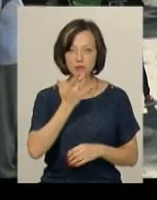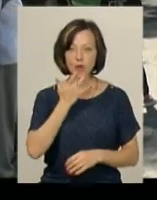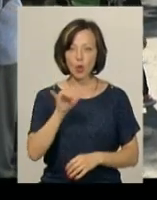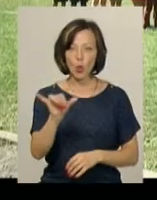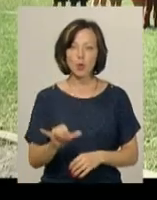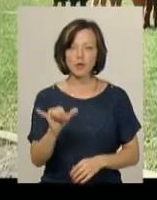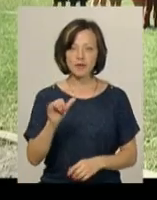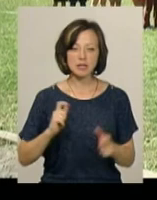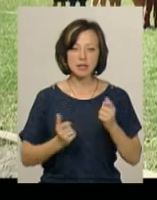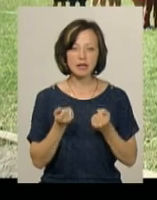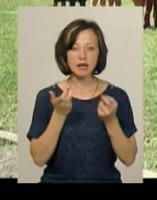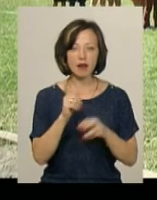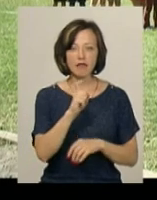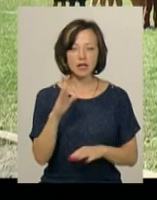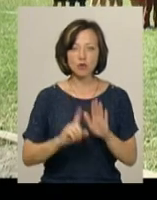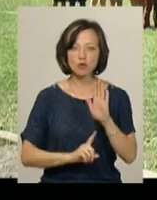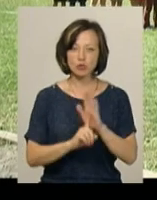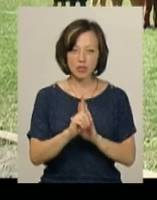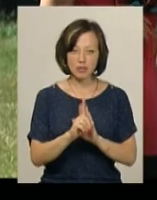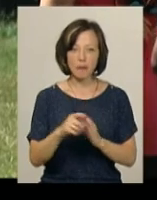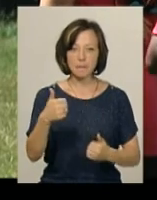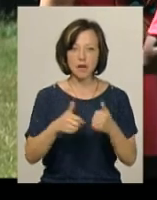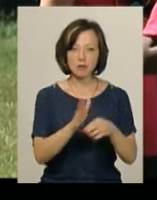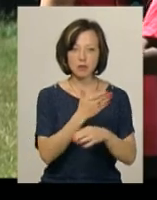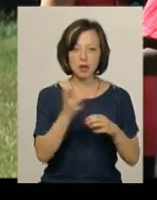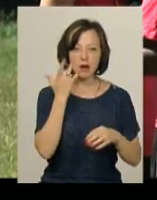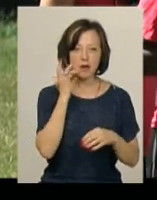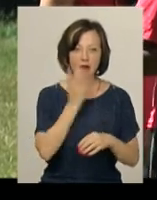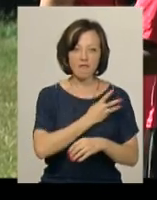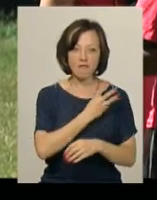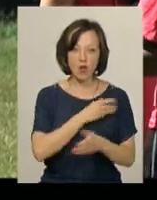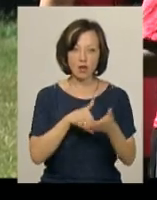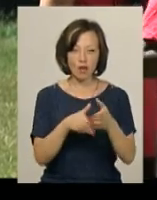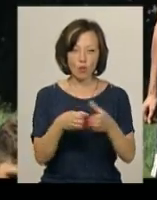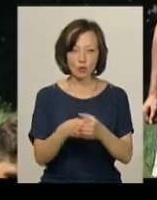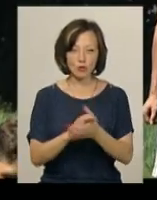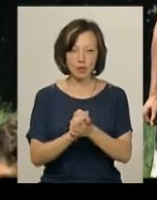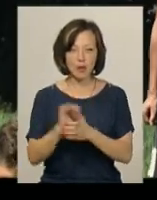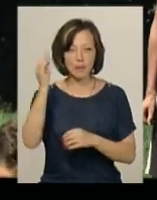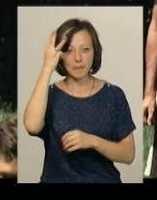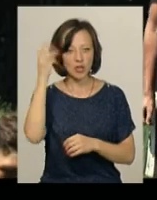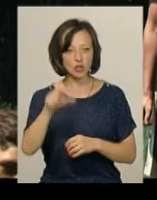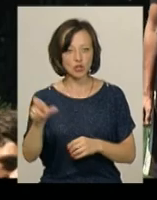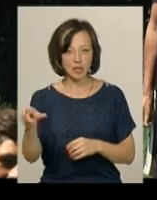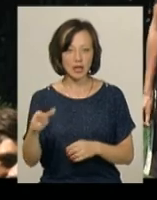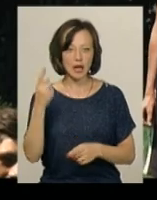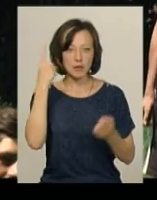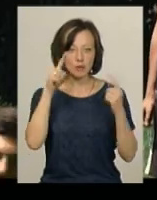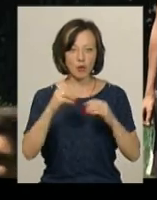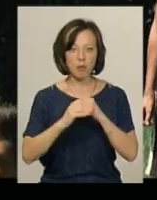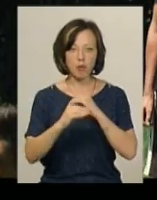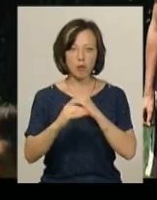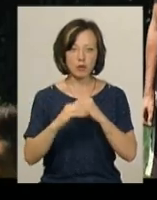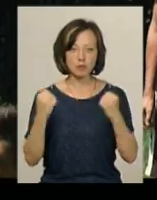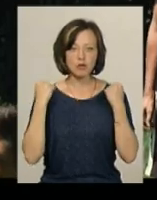університету за кілька хвилин розпочнеться бейсбольний матч між американськими волонтерами Корпусу миру та хмельничанами. На імпровізованому полі